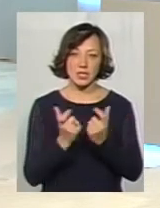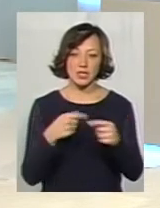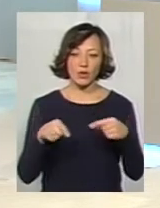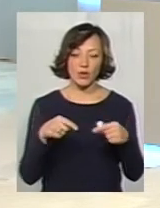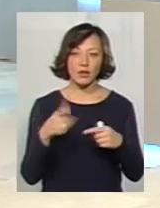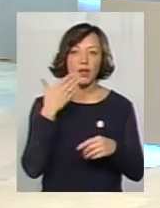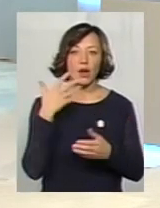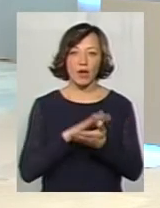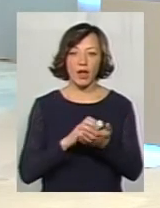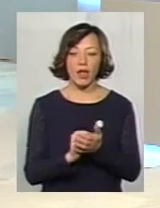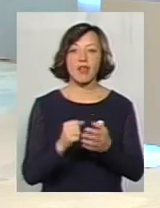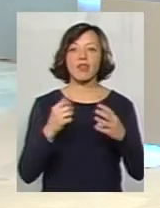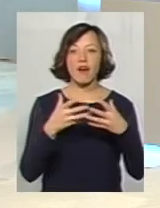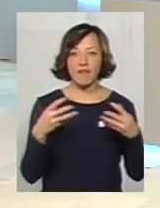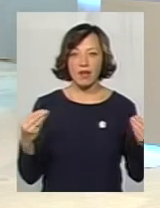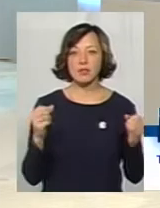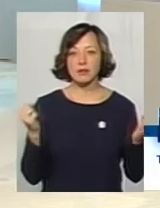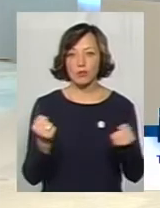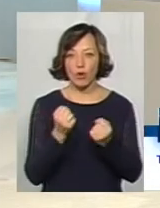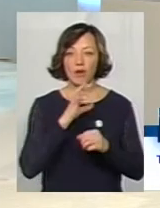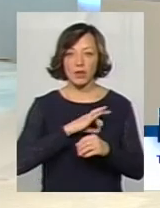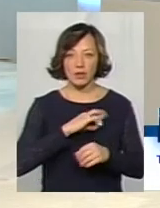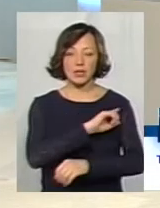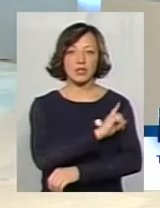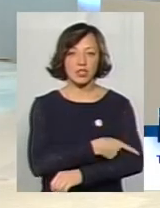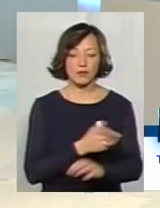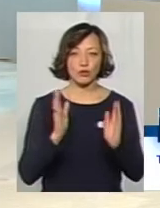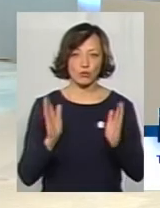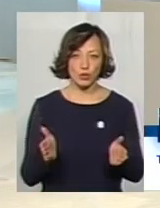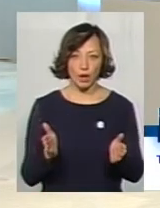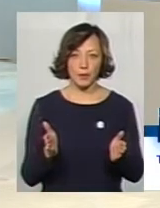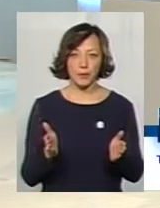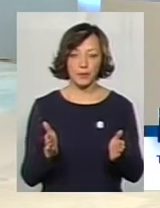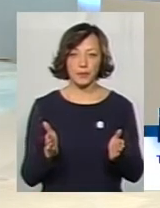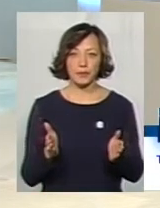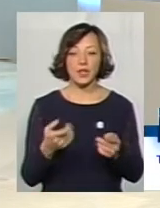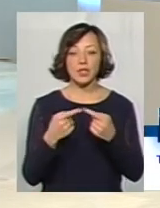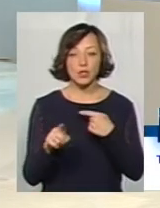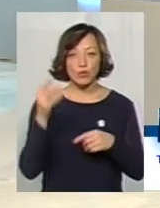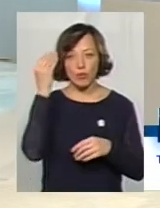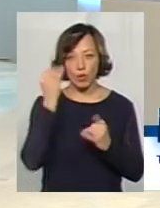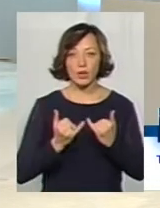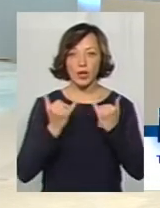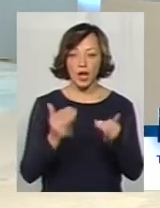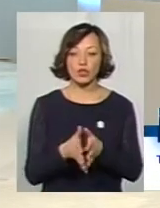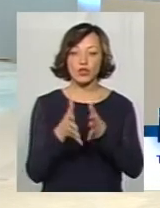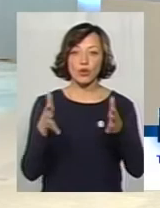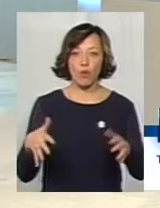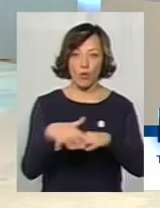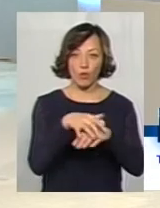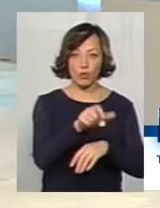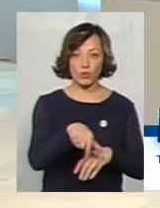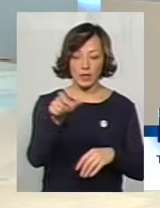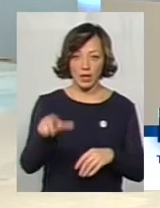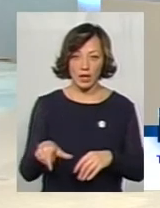руйнується. Навесно, перед зимою він буде експлуатуватися значно інтенсивніше. З іншого боку, для широкого загалу, для